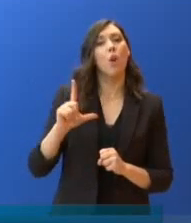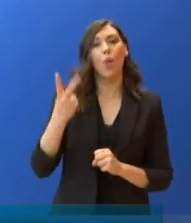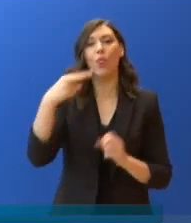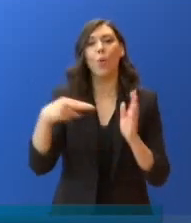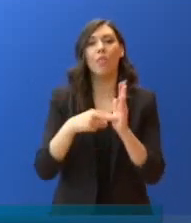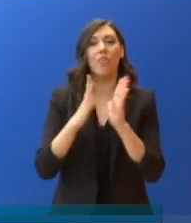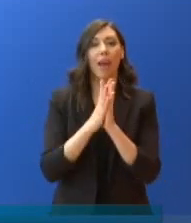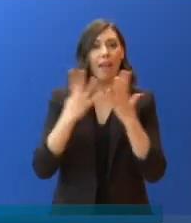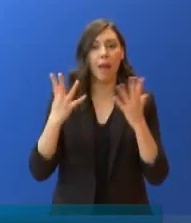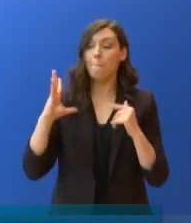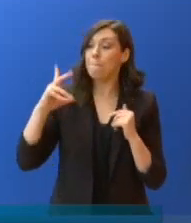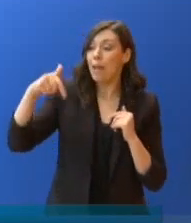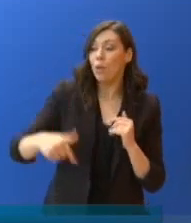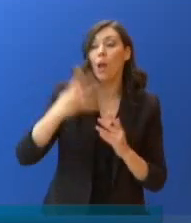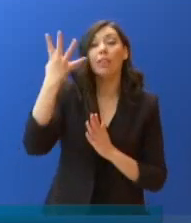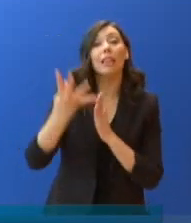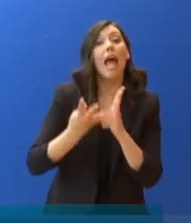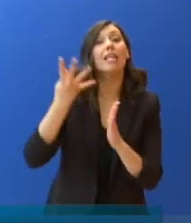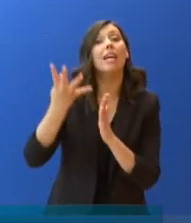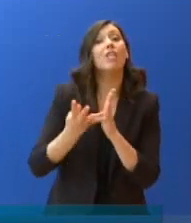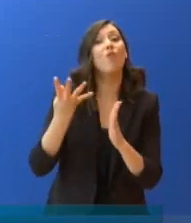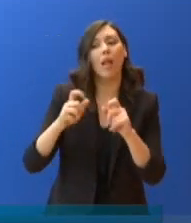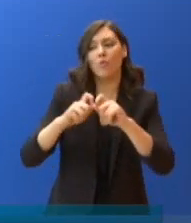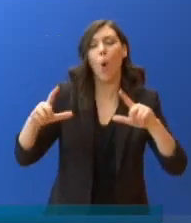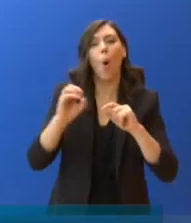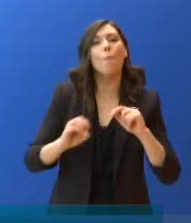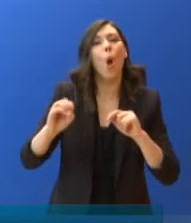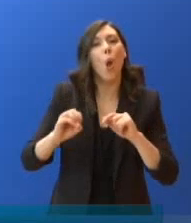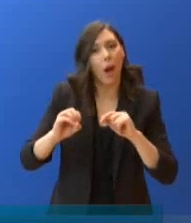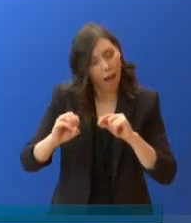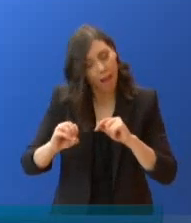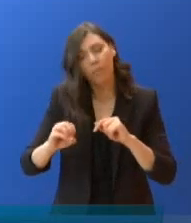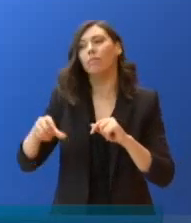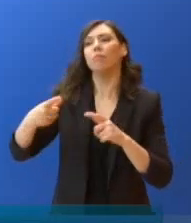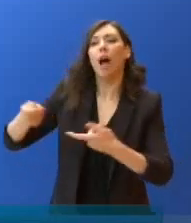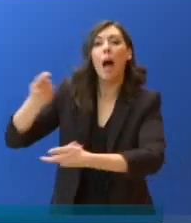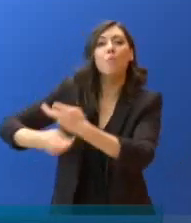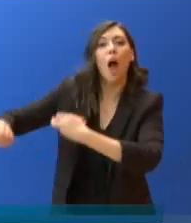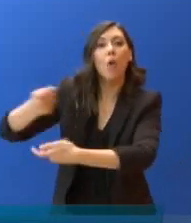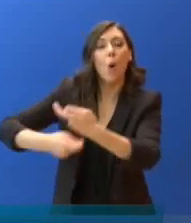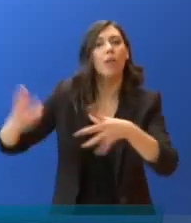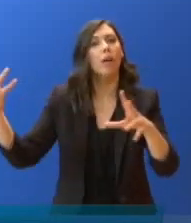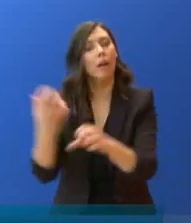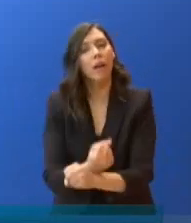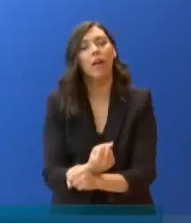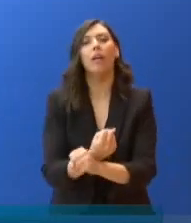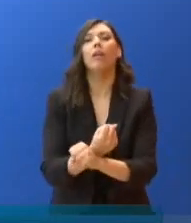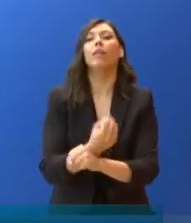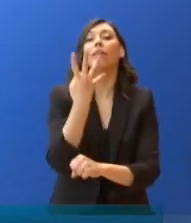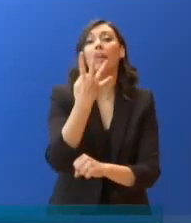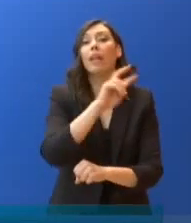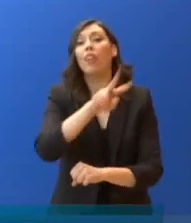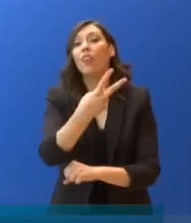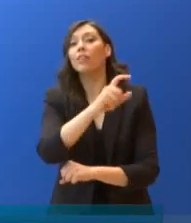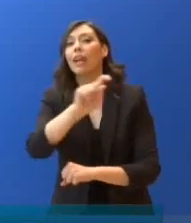Έχουμε αντλήσει ποσά 8,5 δισεκατομμυρίων ευρώ από τις αγορές και έχουμε αποπληρώσει και άλλα 2,7